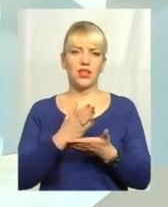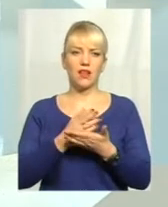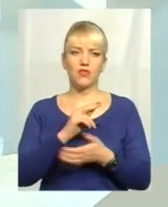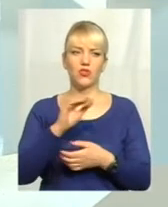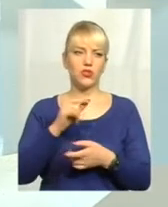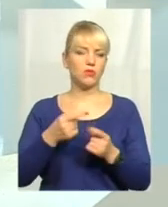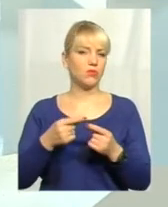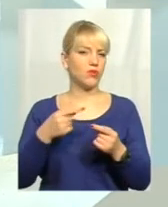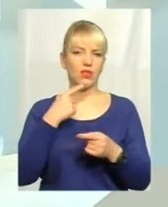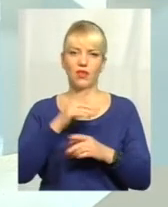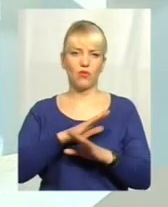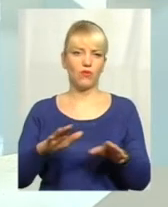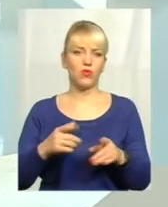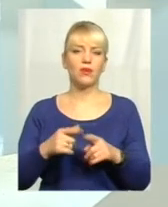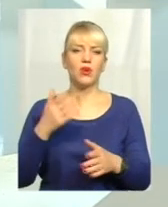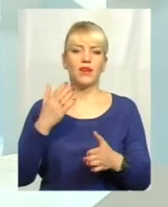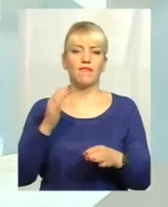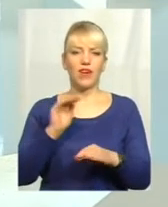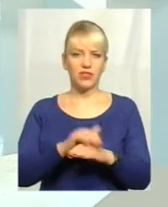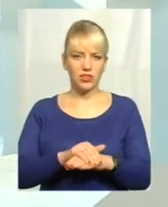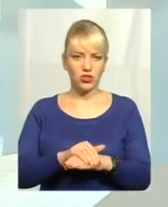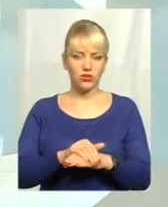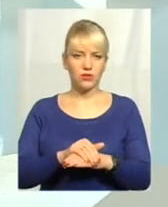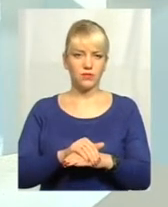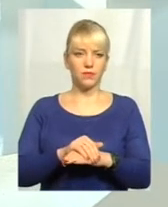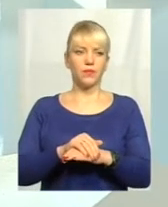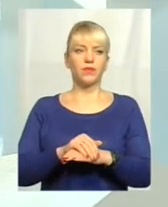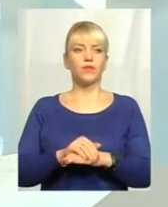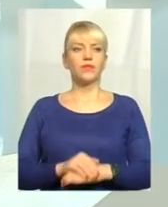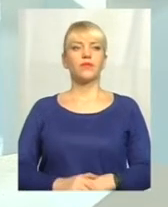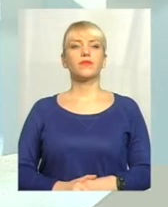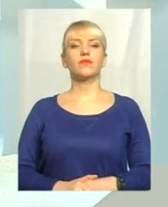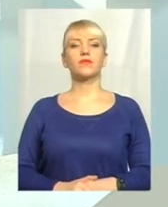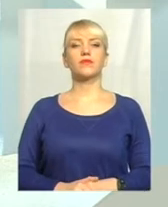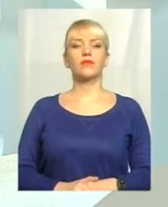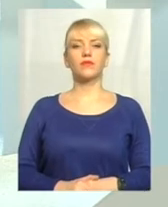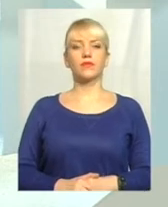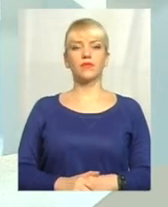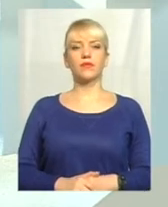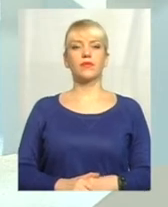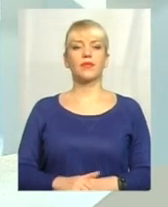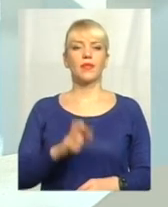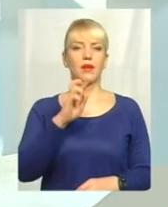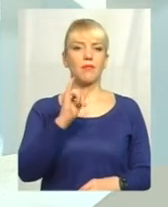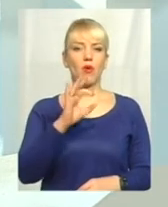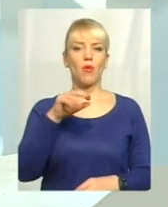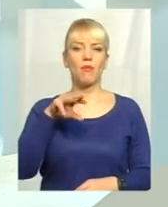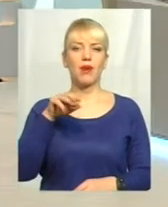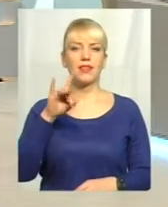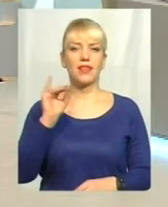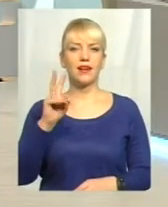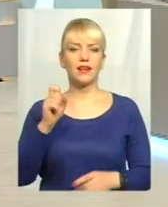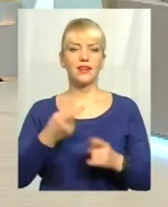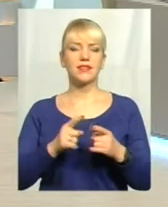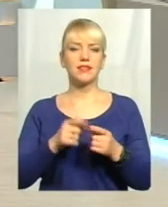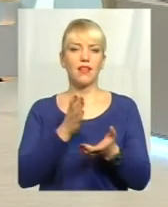говоримо, тому що якраз фактично саме оцей позначкою біометрики, так, це є якраз наявність